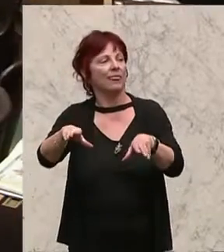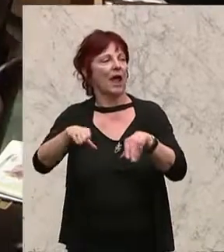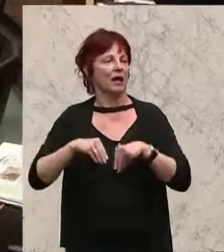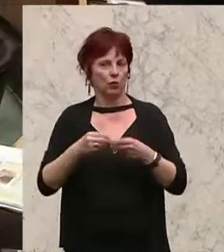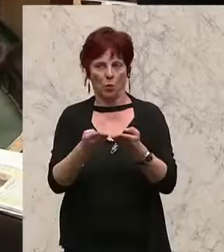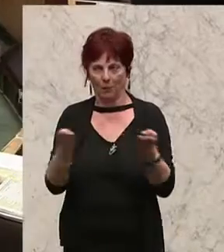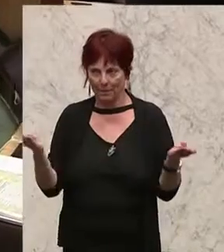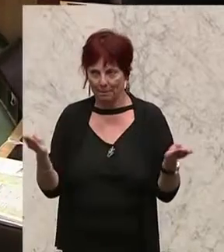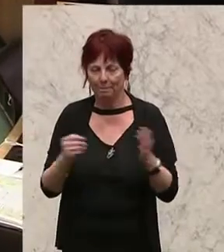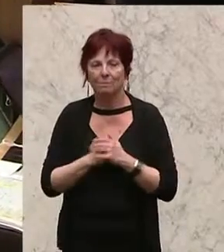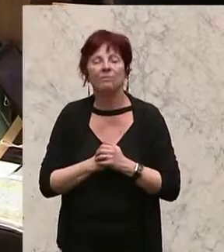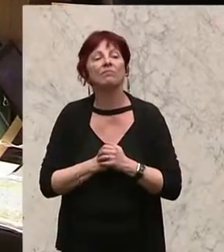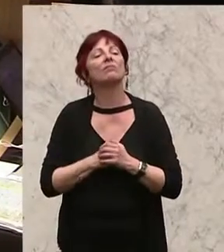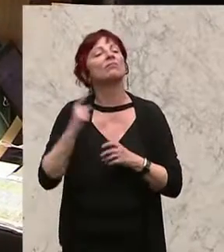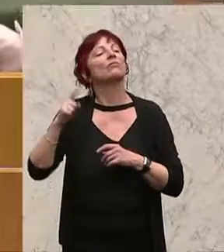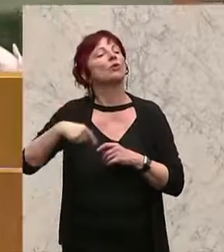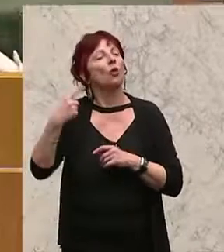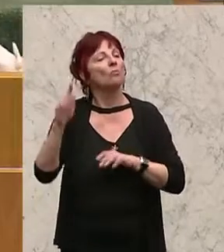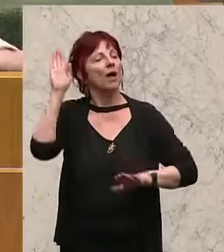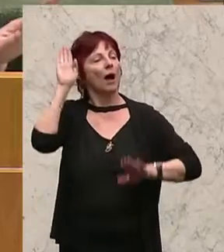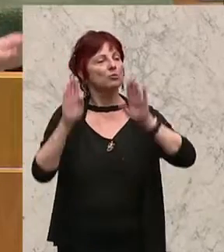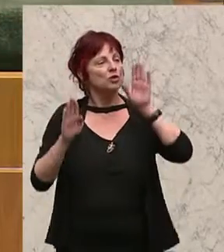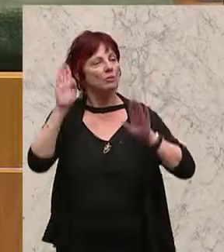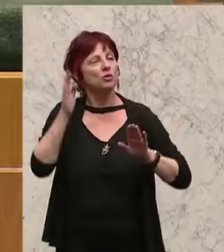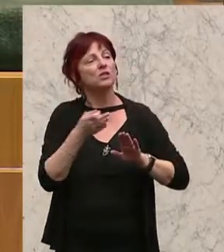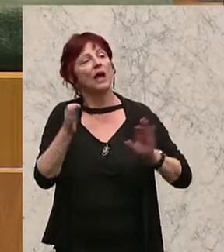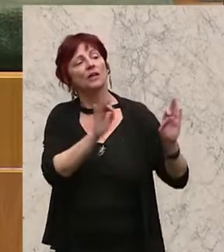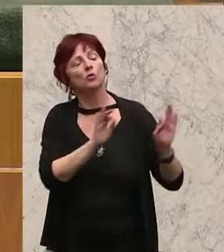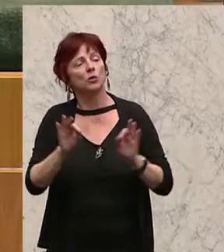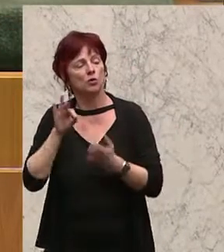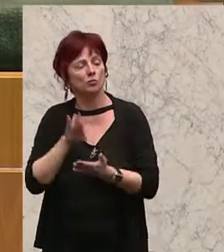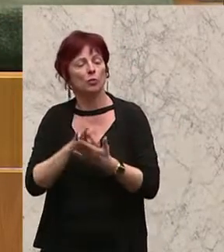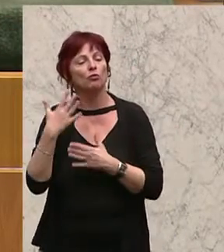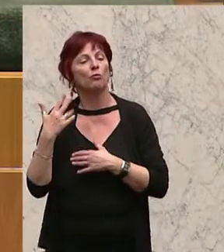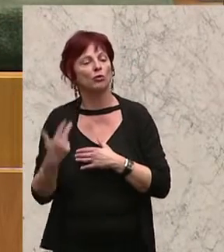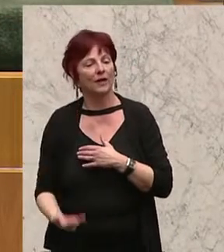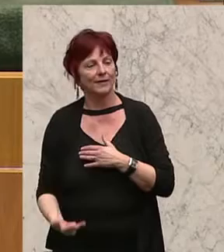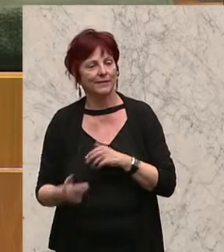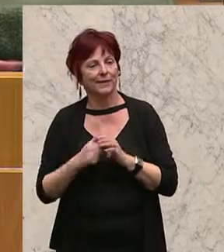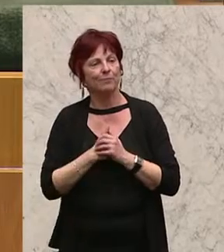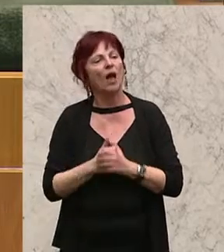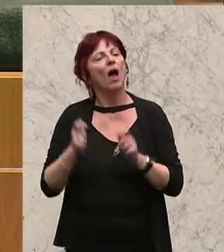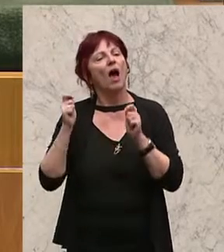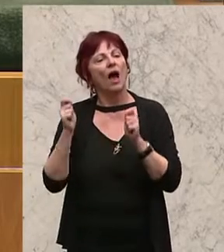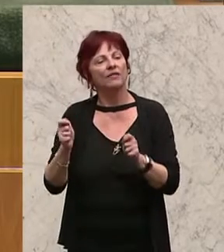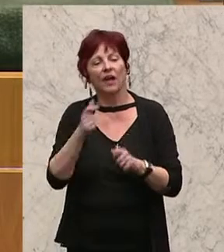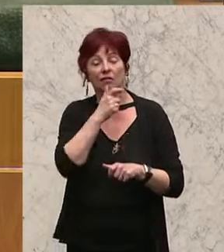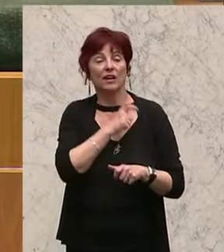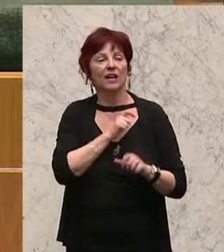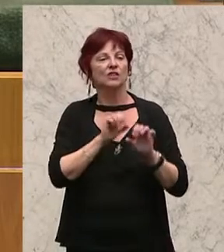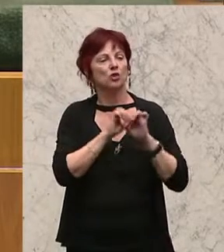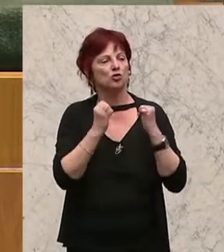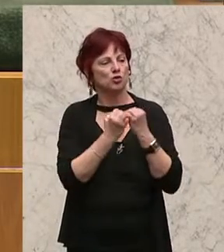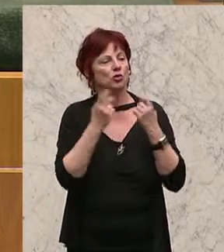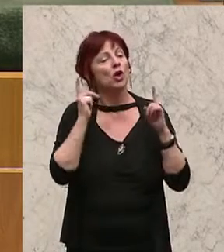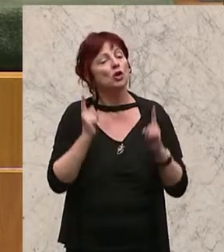angenommen. Damit gelangen wir zur Abstimmung über den Tagesordnungspunkt 35, Antrag des Finanzausschusses, den